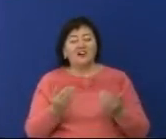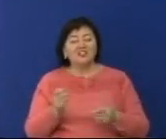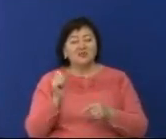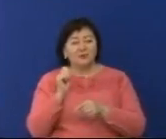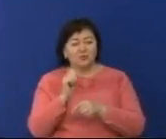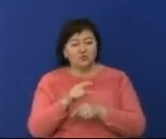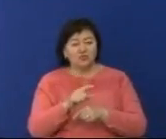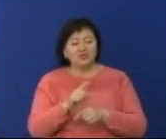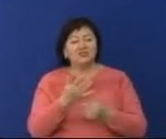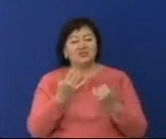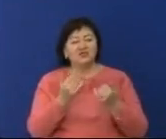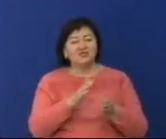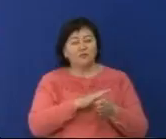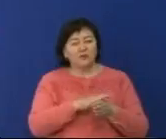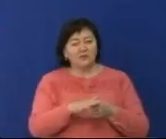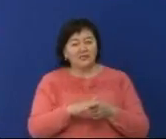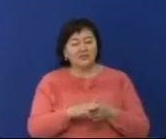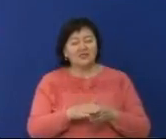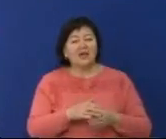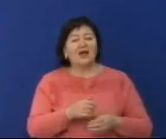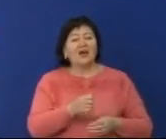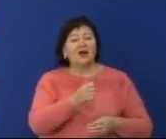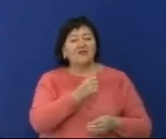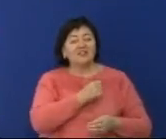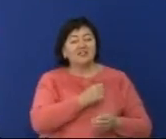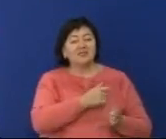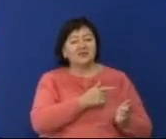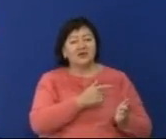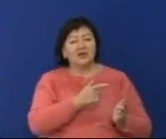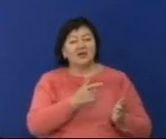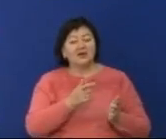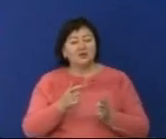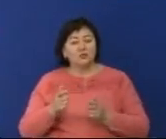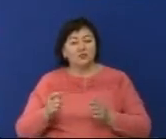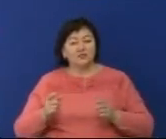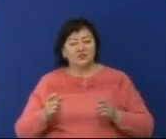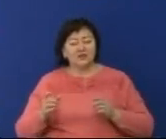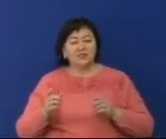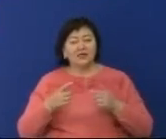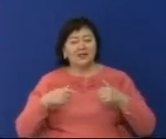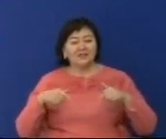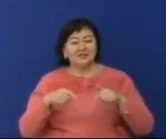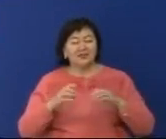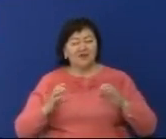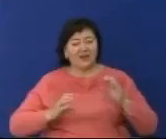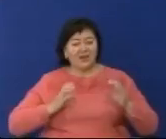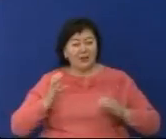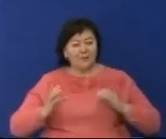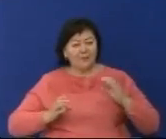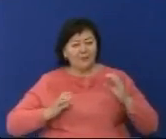сіз. Қорғаныз министерлігі ақындағы жылда жауынгерлік әзірлігін, жауынгерлік қабілетін артыруға